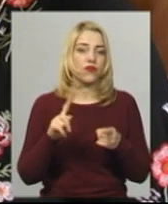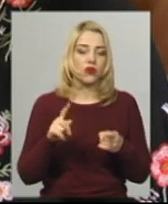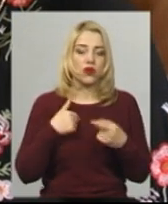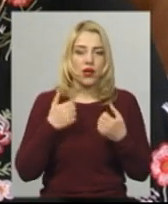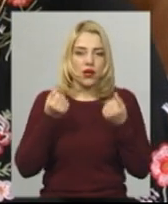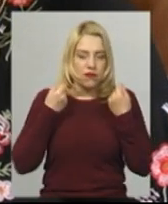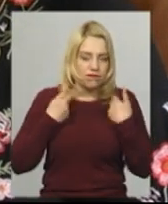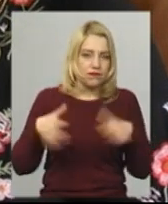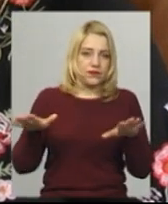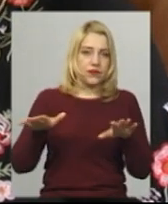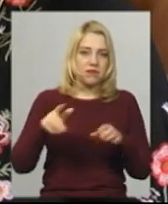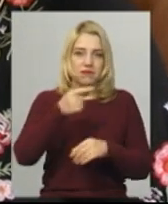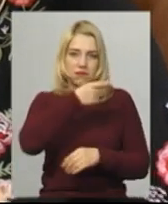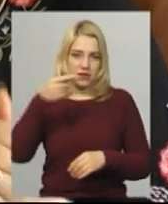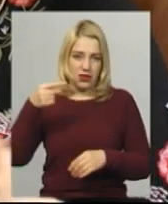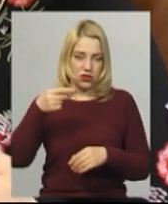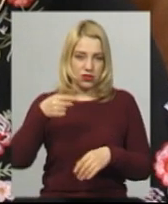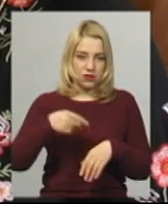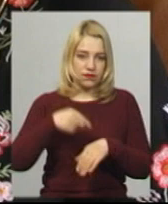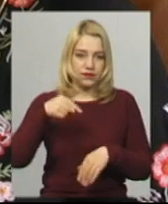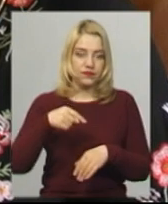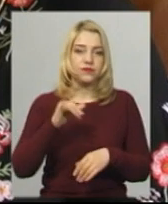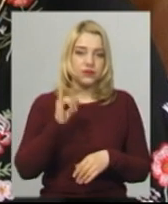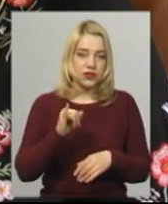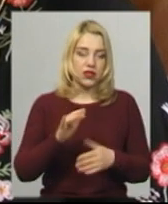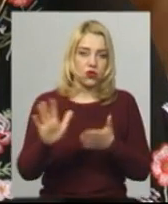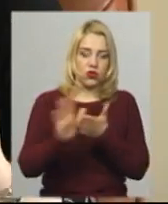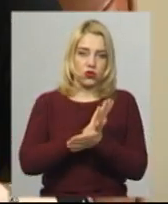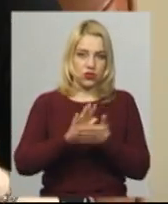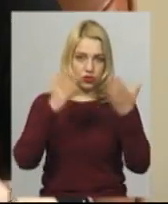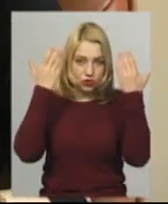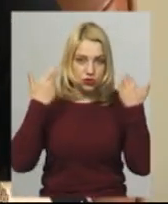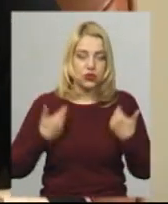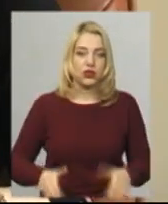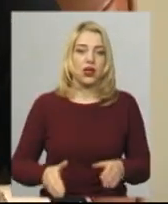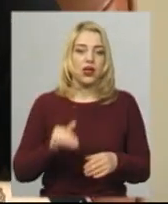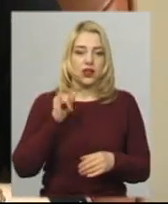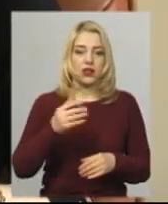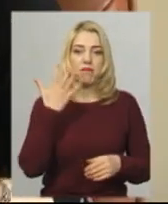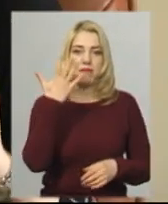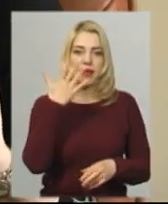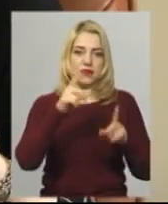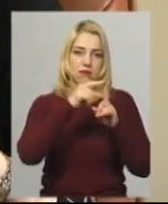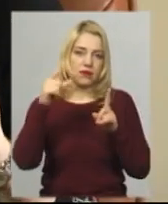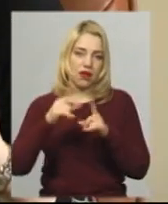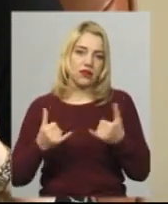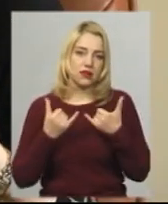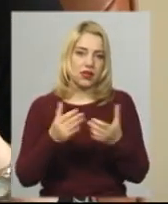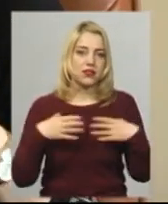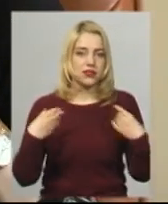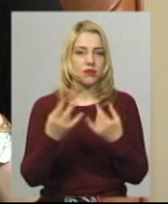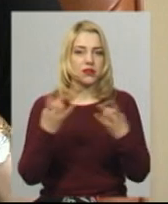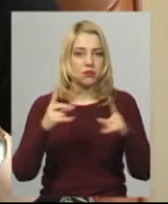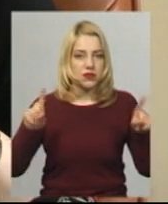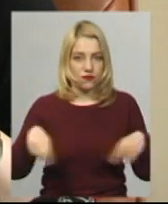емоційний заряд негативний і очищує таким чином. Створіть п'ять правил для сім'ї, які дуже